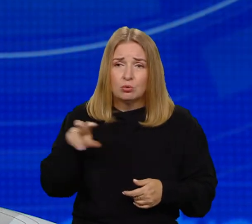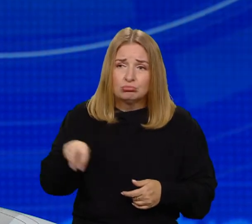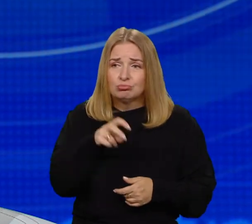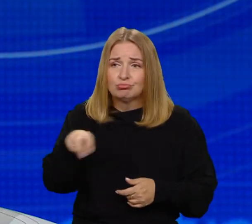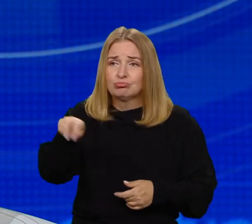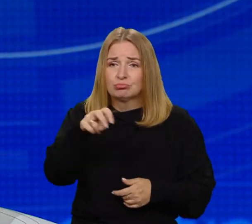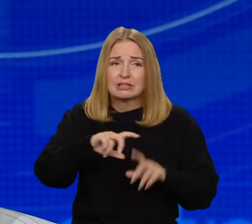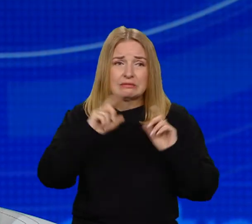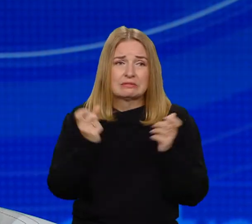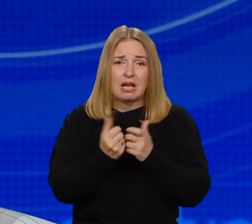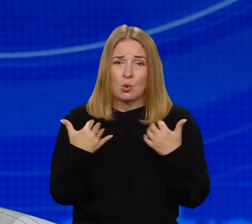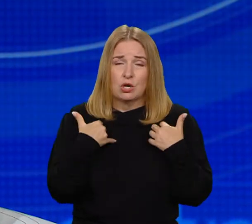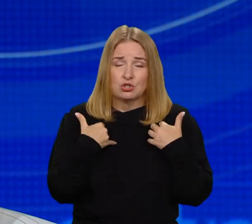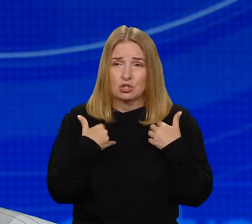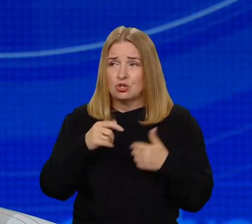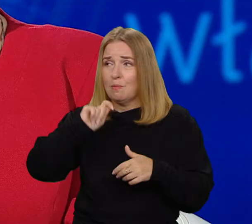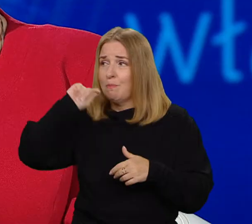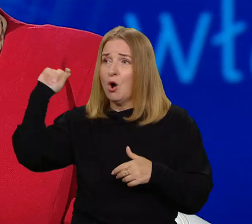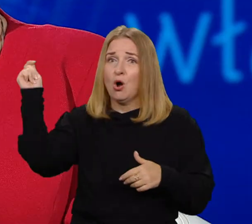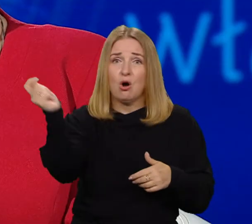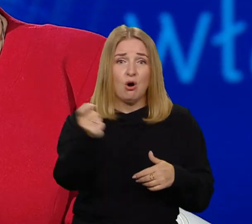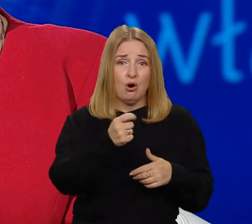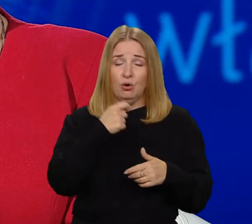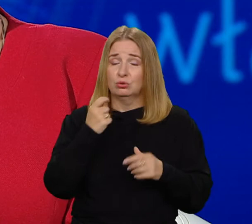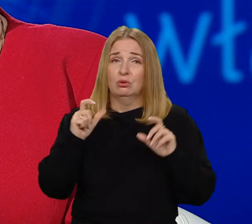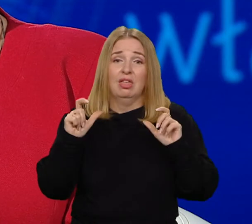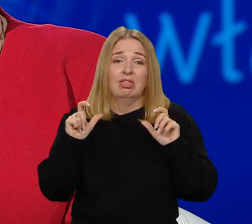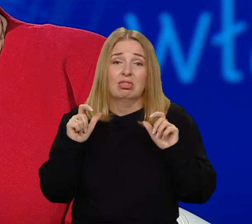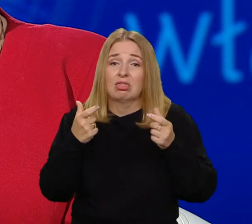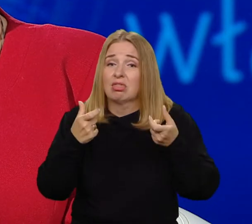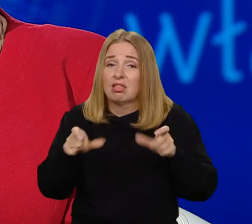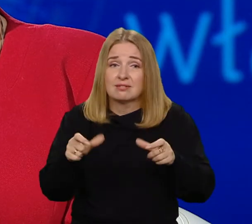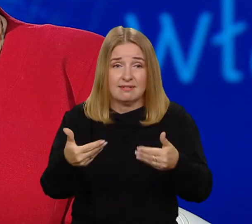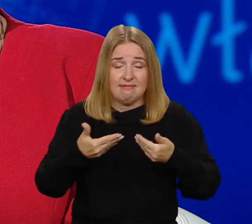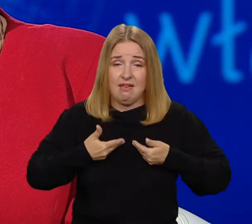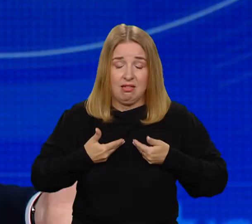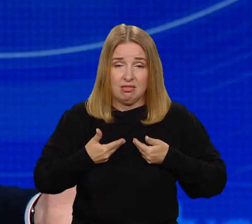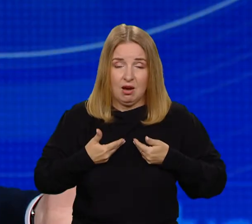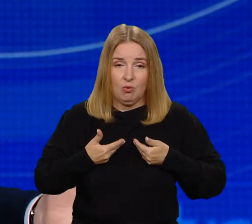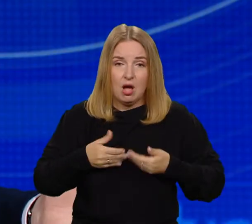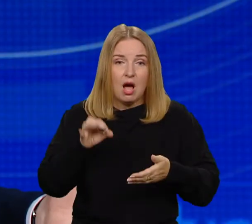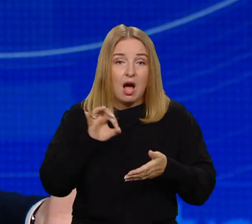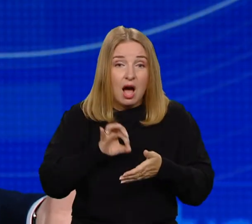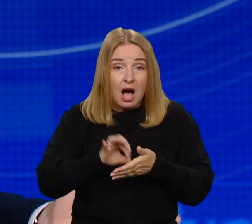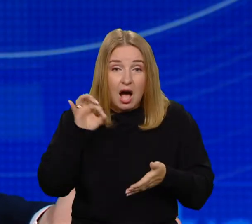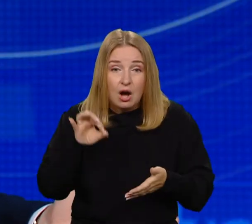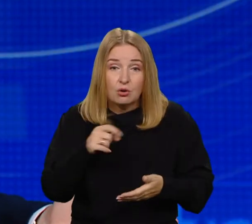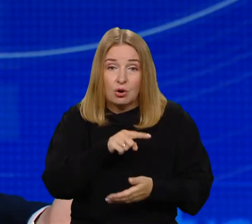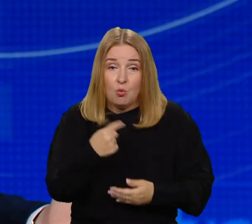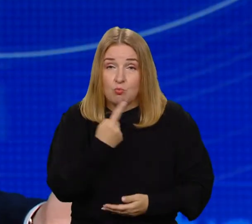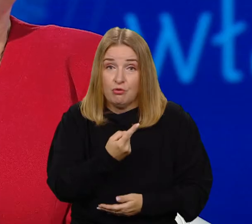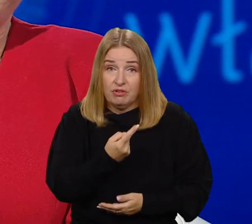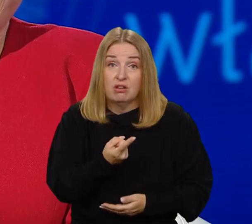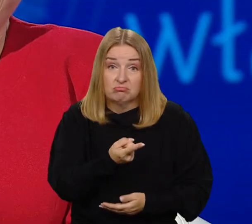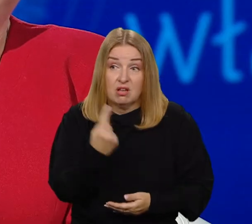te podróże nic mi nie przyniosły. Na to Sokrates odpowiedział, nic dziwnego, w końcu podróżowałeś sam ze sobą.